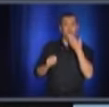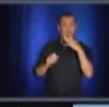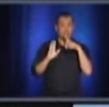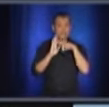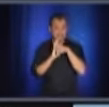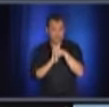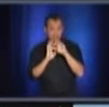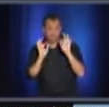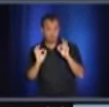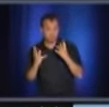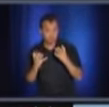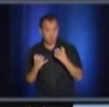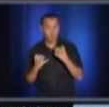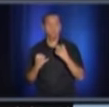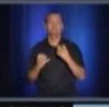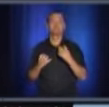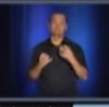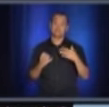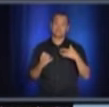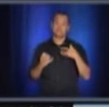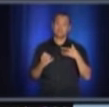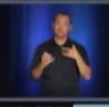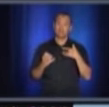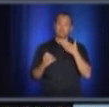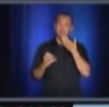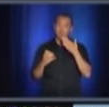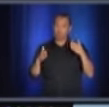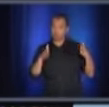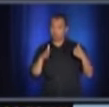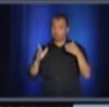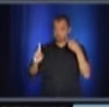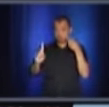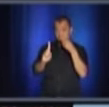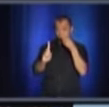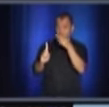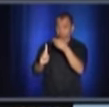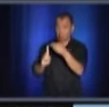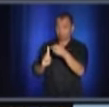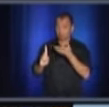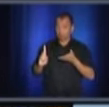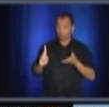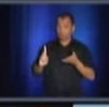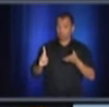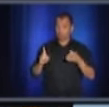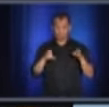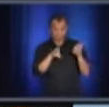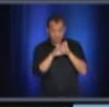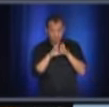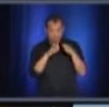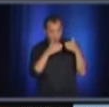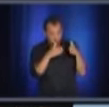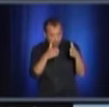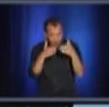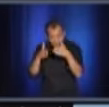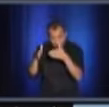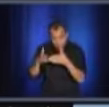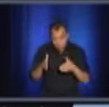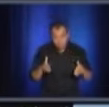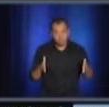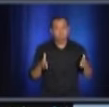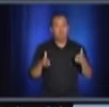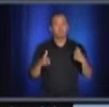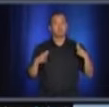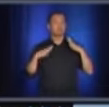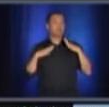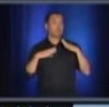s'en va là. J'ai expliqué qu'on l'a fait dans un moment de déconfinement majeur, avec le congé de la construction. Là, je demande aux